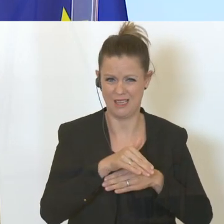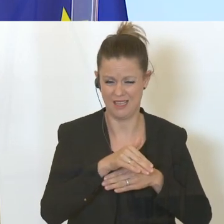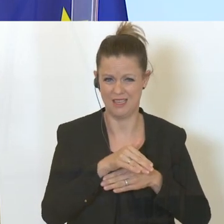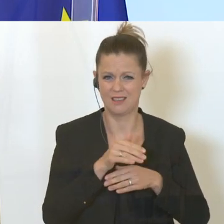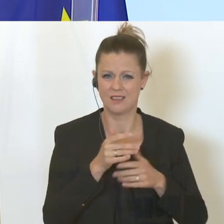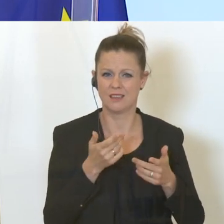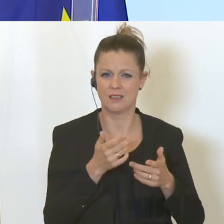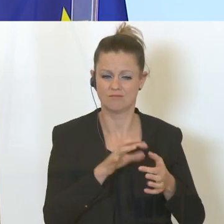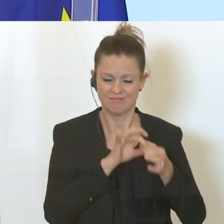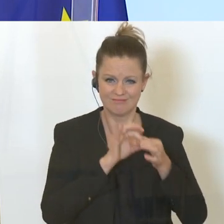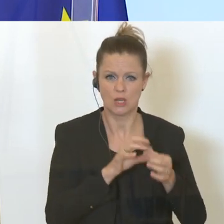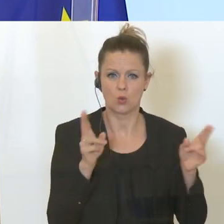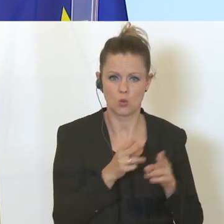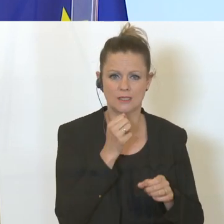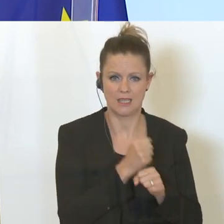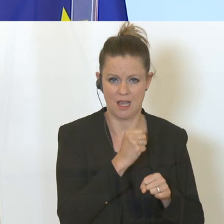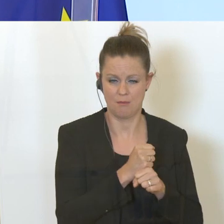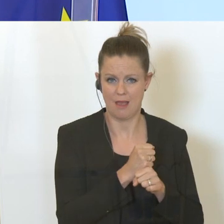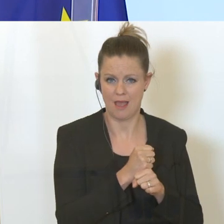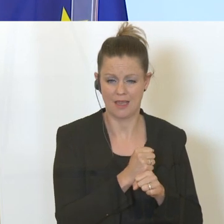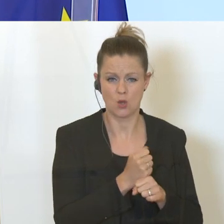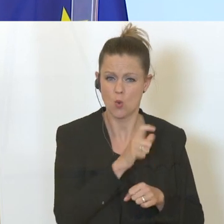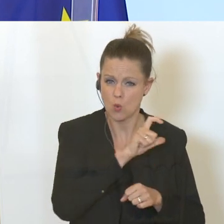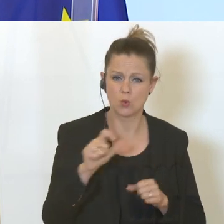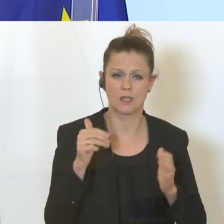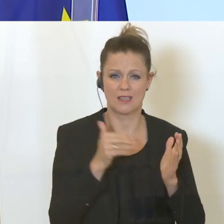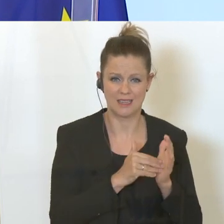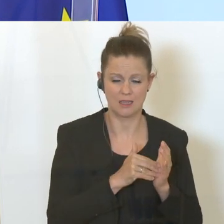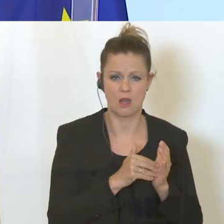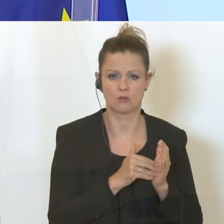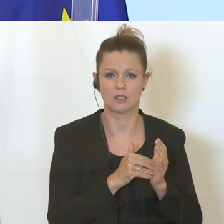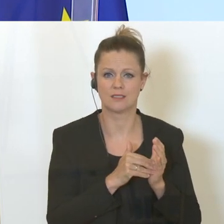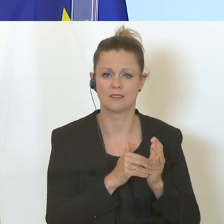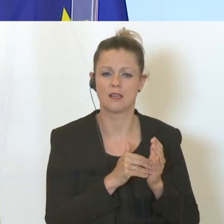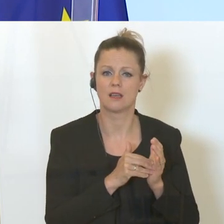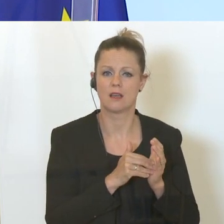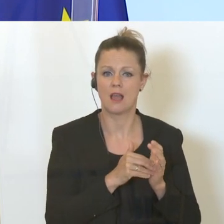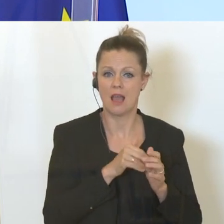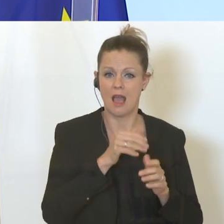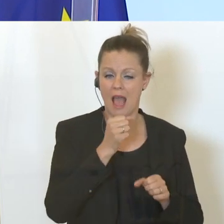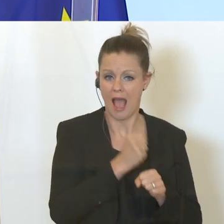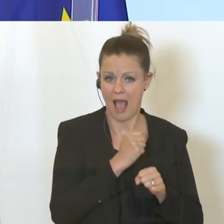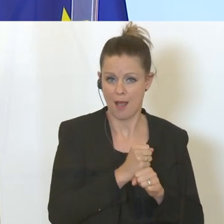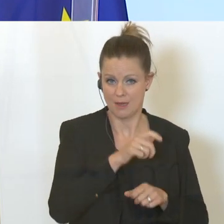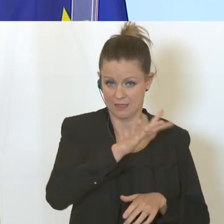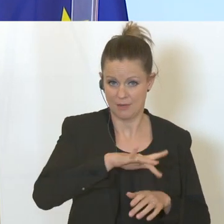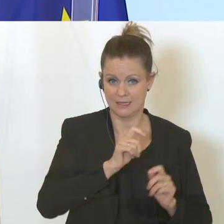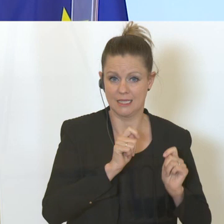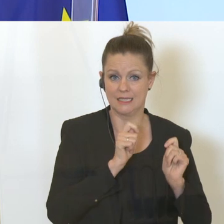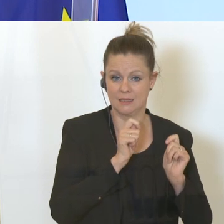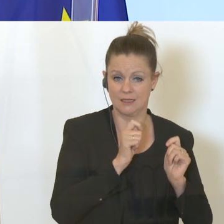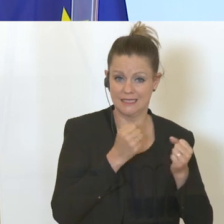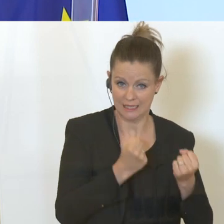mit der Kurzarbeit 100.000 Arbeitsplätze gesichert, mit 13.500 Anträgen, die eingegangen sind.